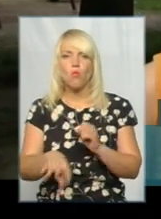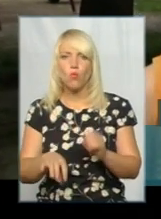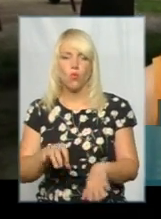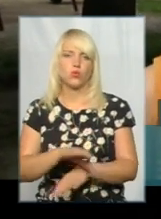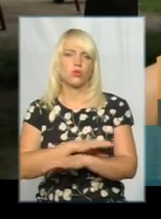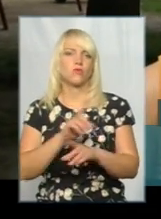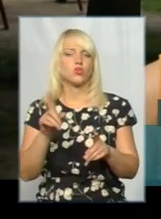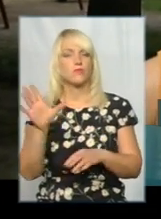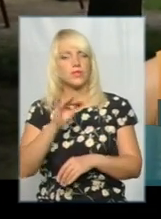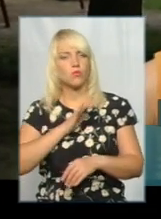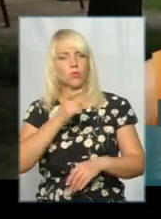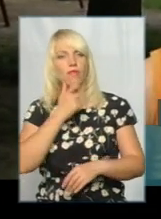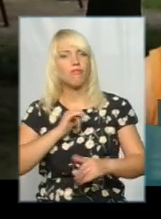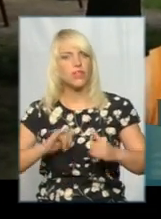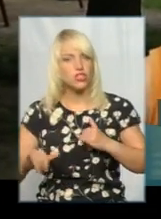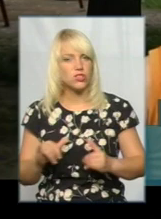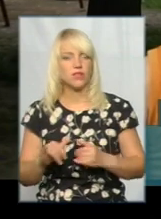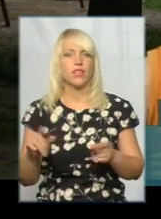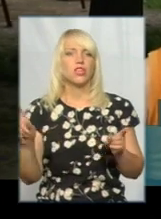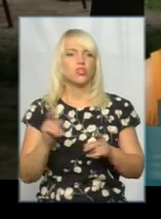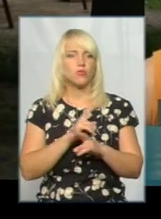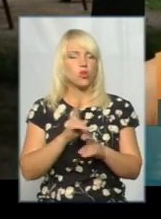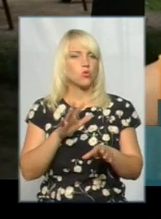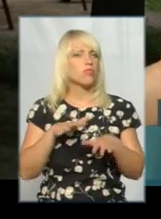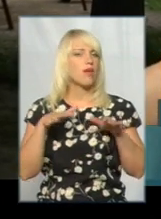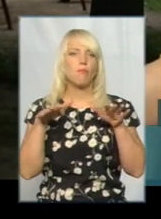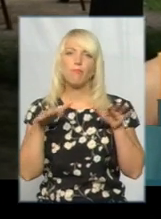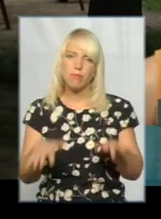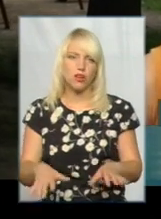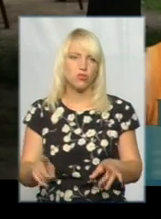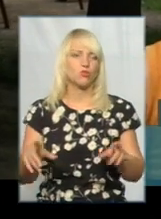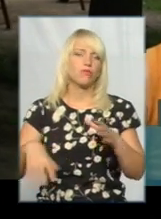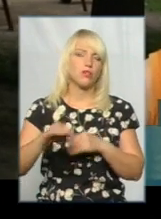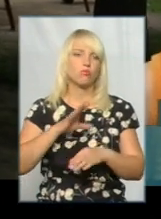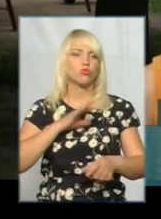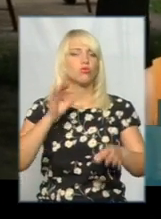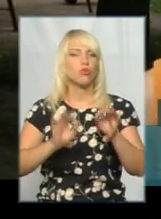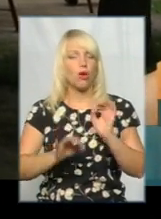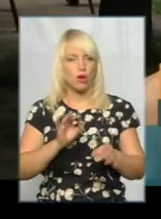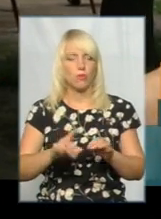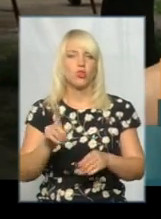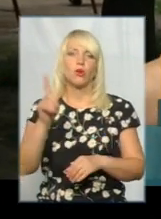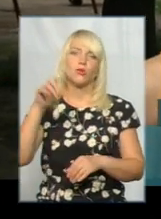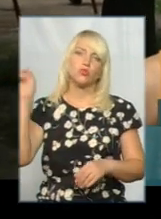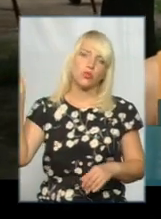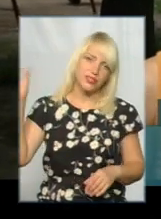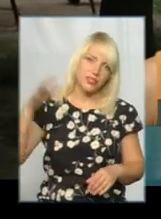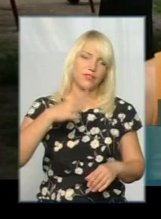всі були віжливі, щоб ніхто не падав, щоб все було нормально, щоб сонце світило.